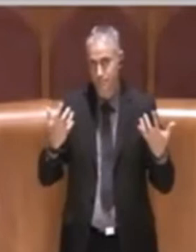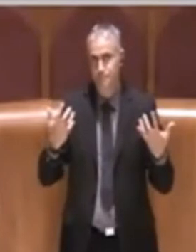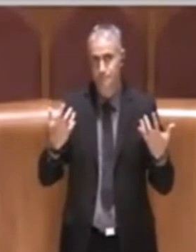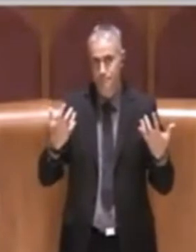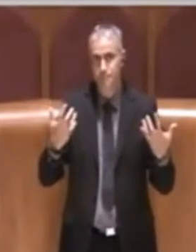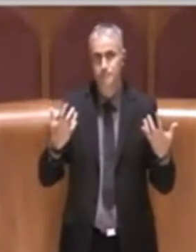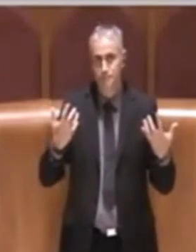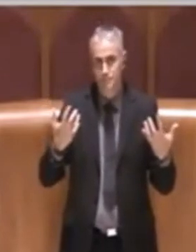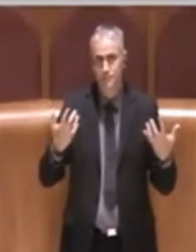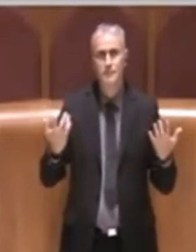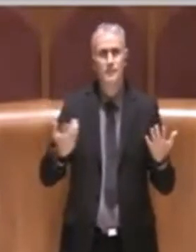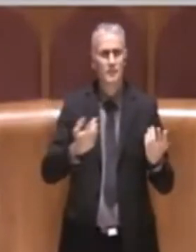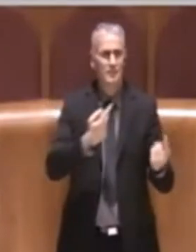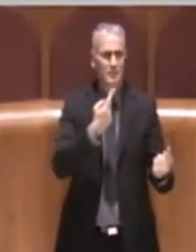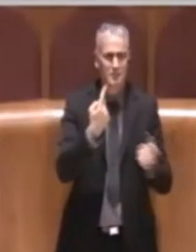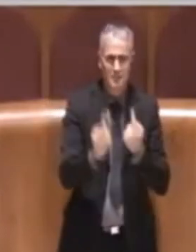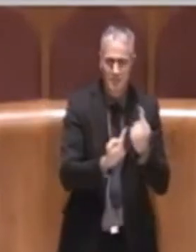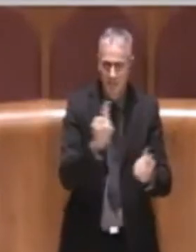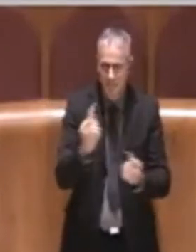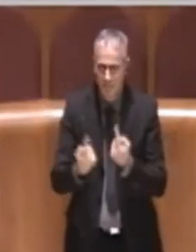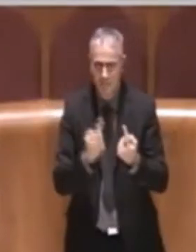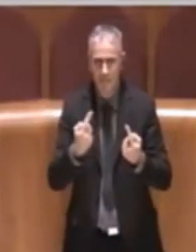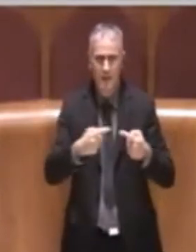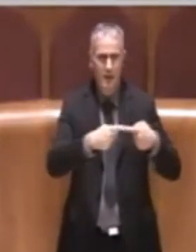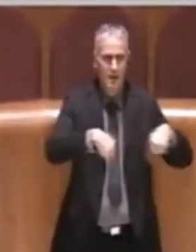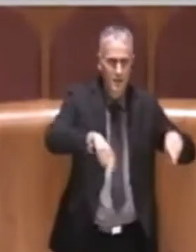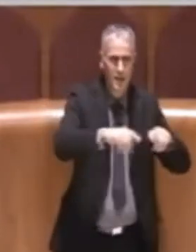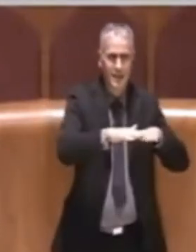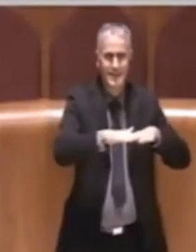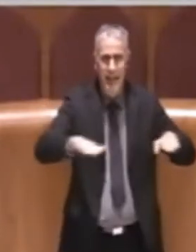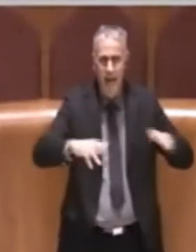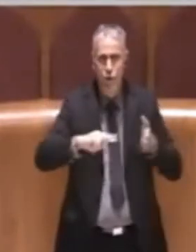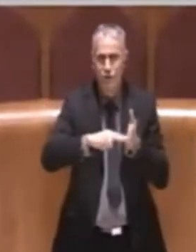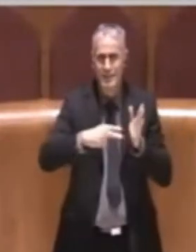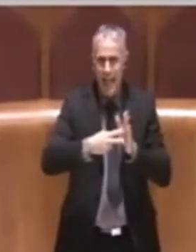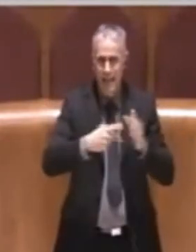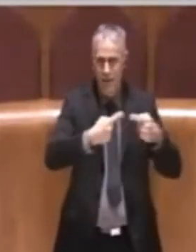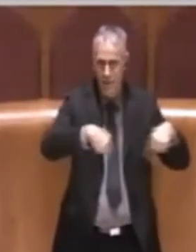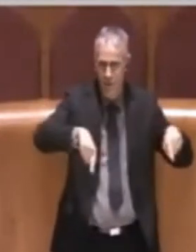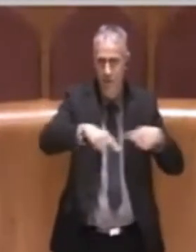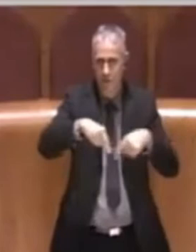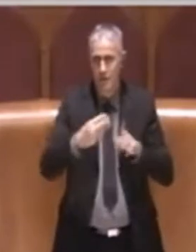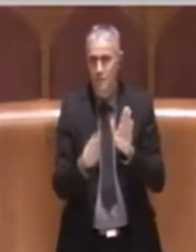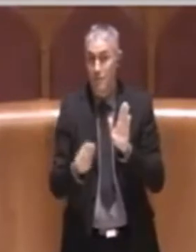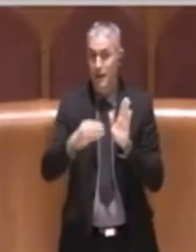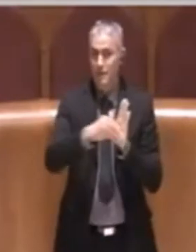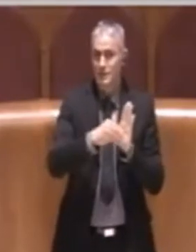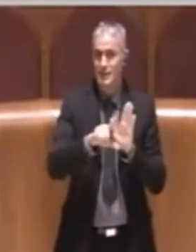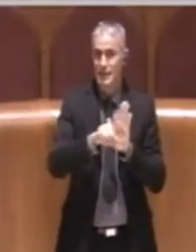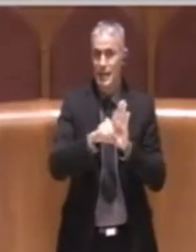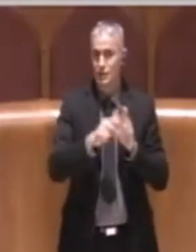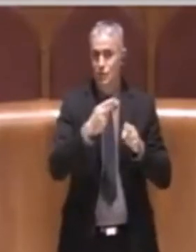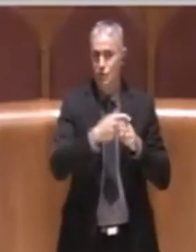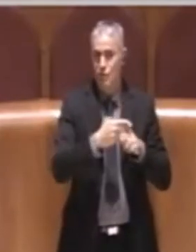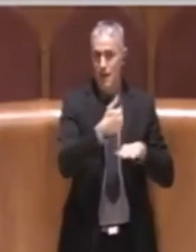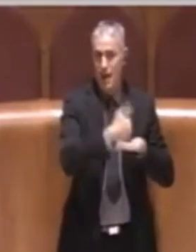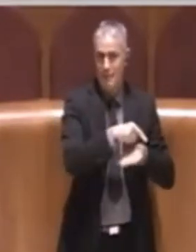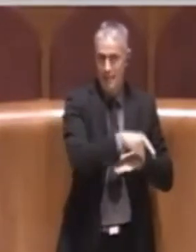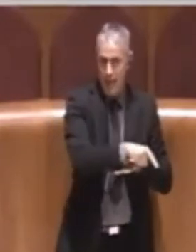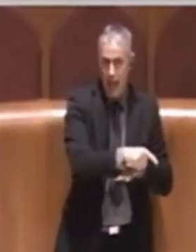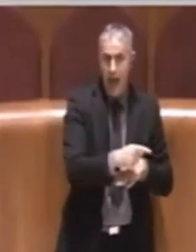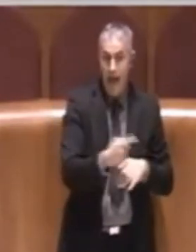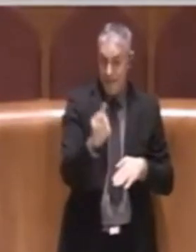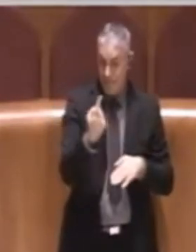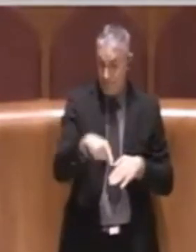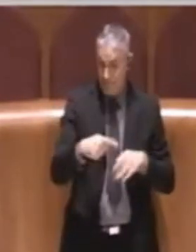tutta una serie di tavoli tecnici che erano previsti all'interno della legge di Roma Capitale che davano la